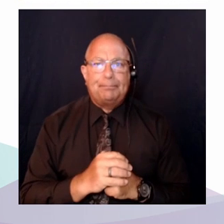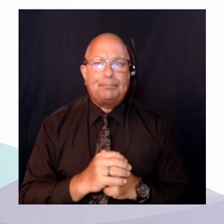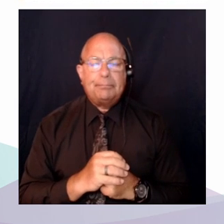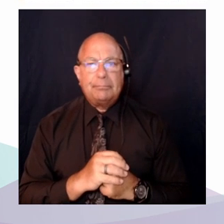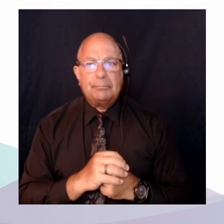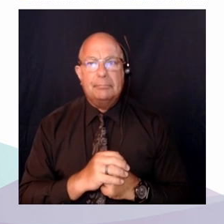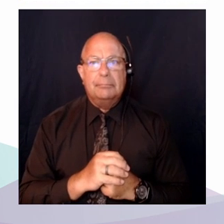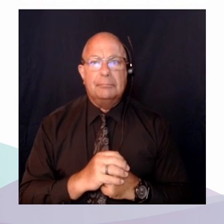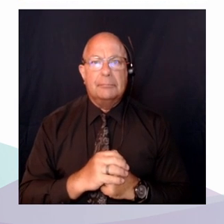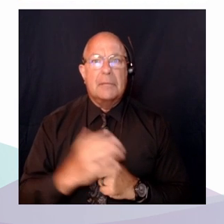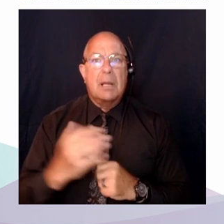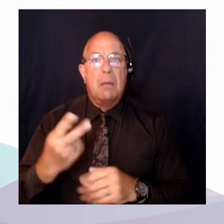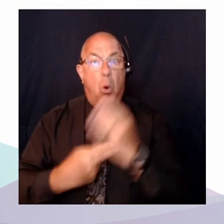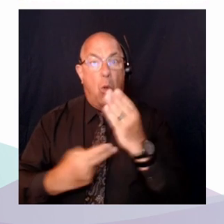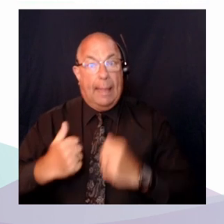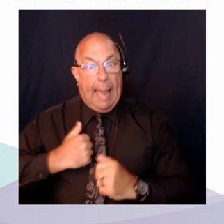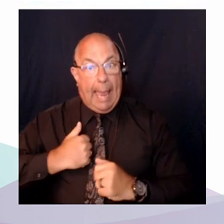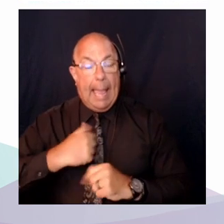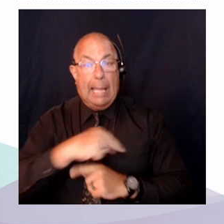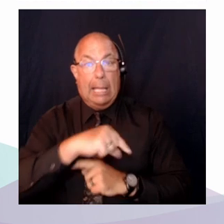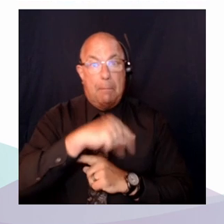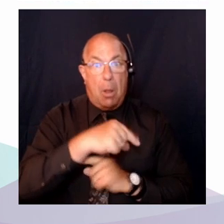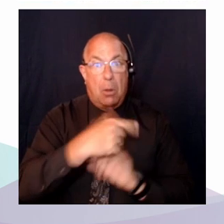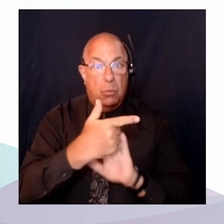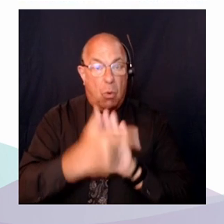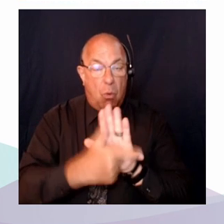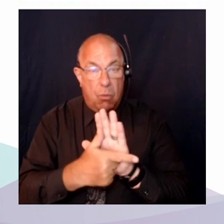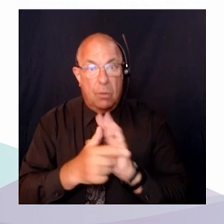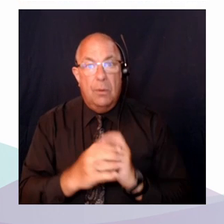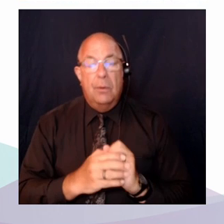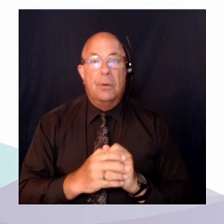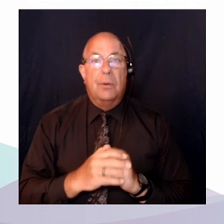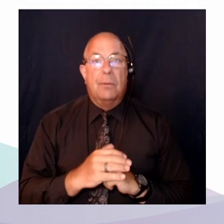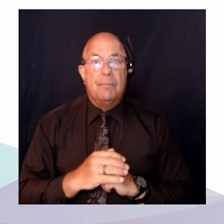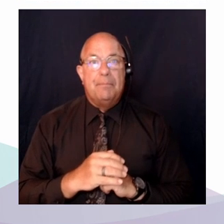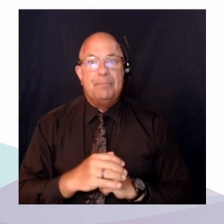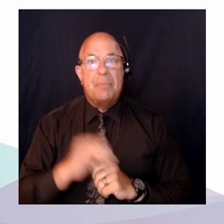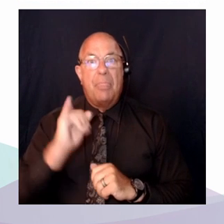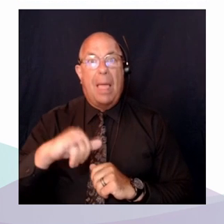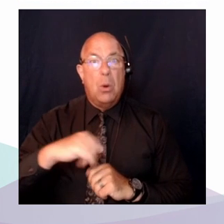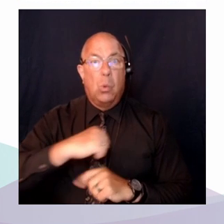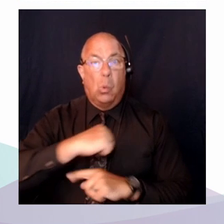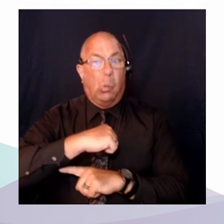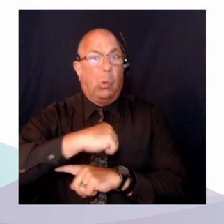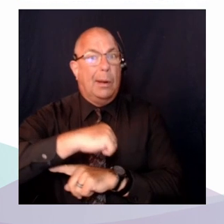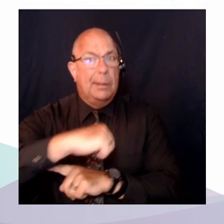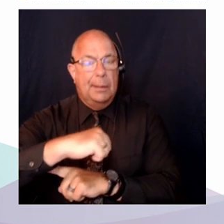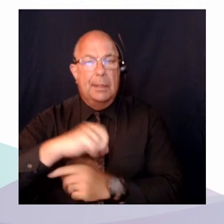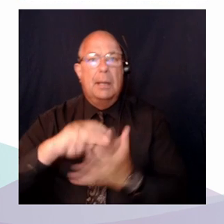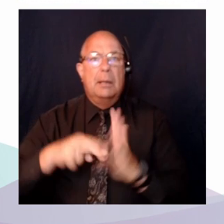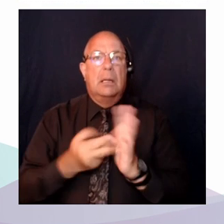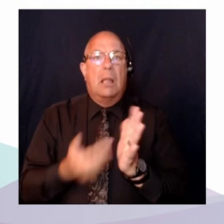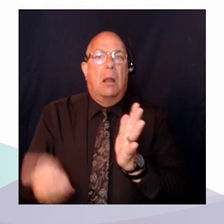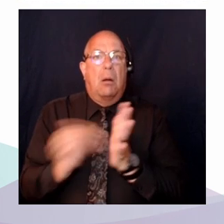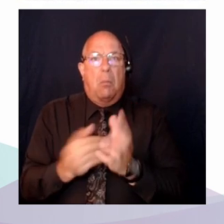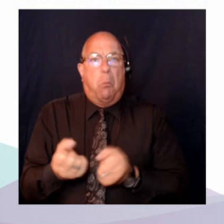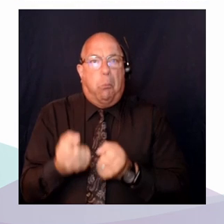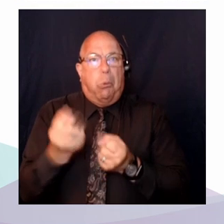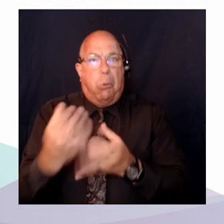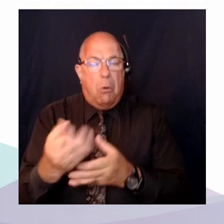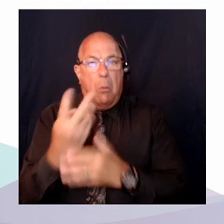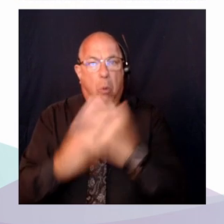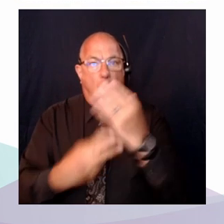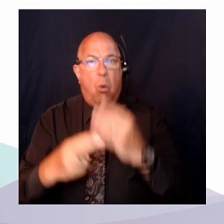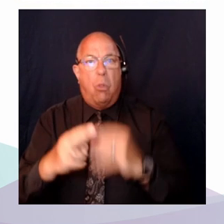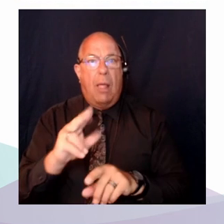Ces résistances, en fait, qui se trouvent produites et reproduites par une culture juridique fondée sur le paradigme